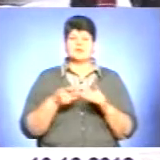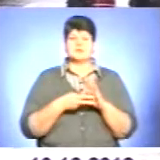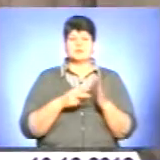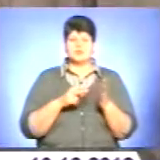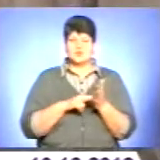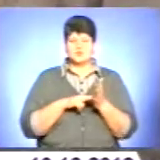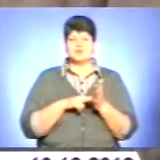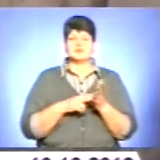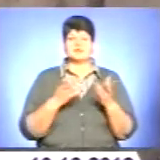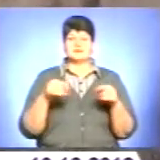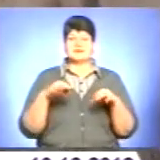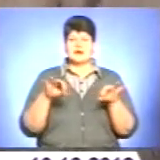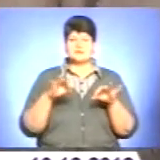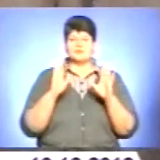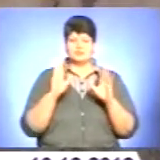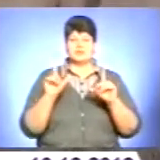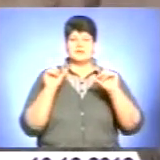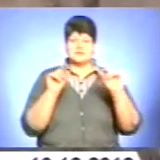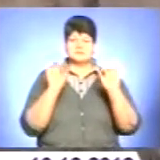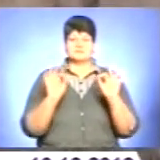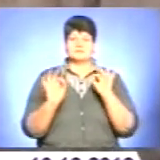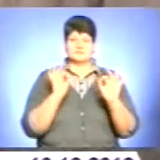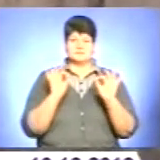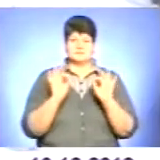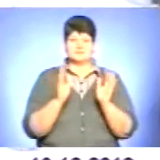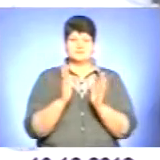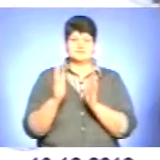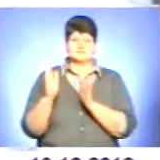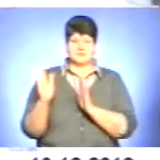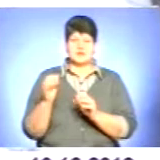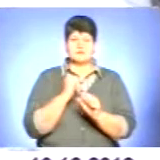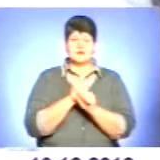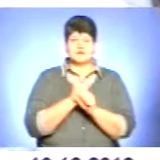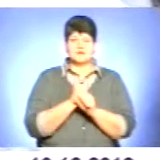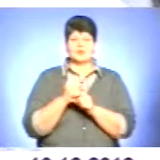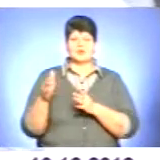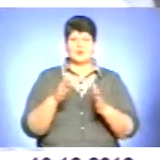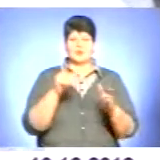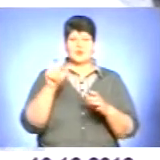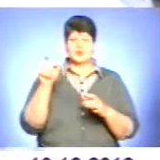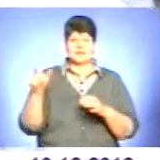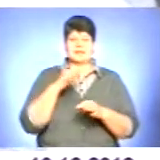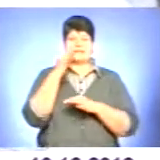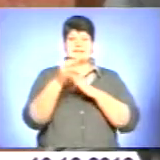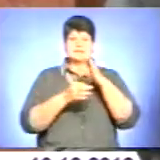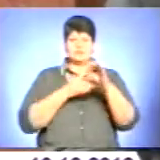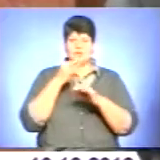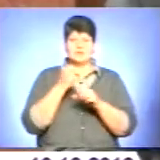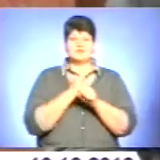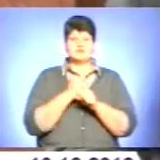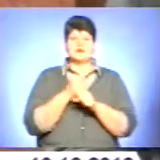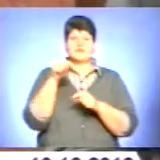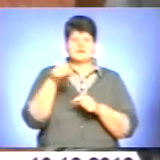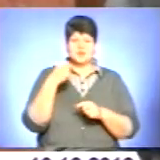Тернопільської області транспорт рухатиметься в звичному режимі. Працюють дорожники цілодобово. Працювало і цю добу, і минулу